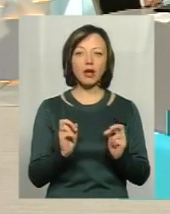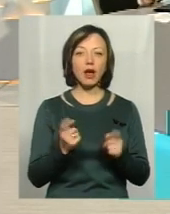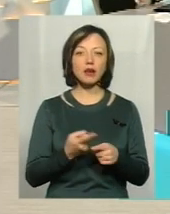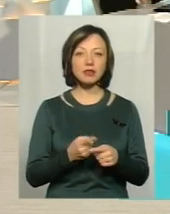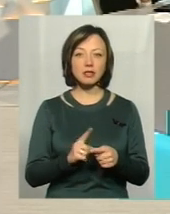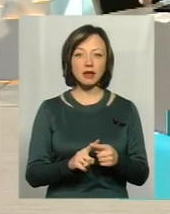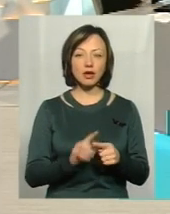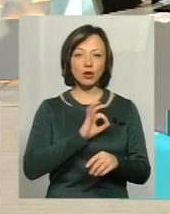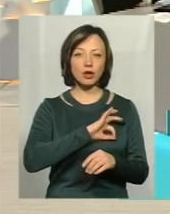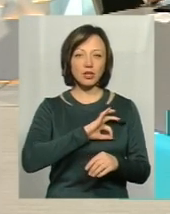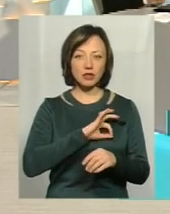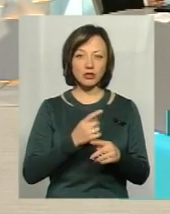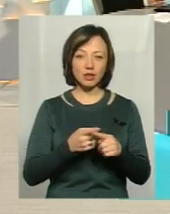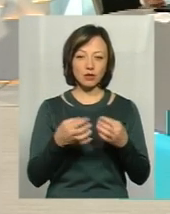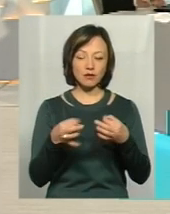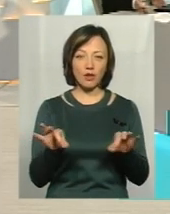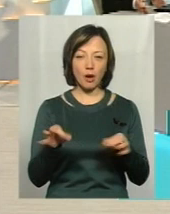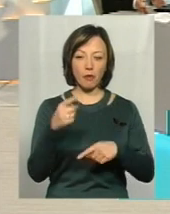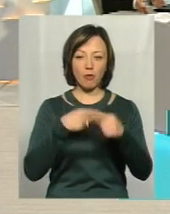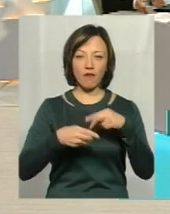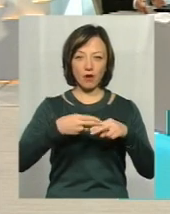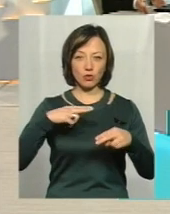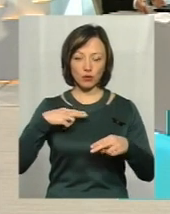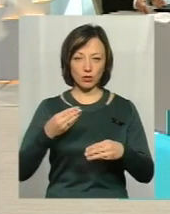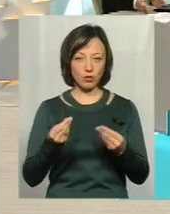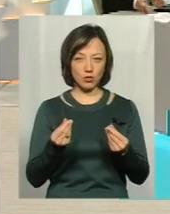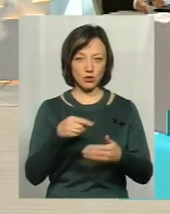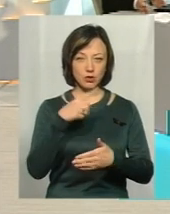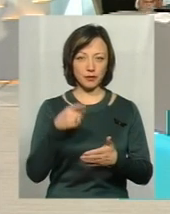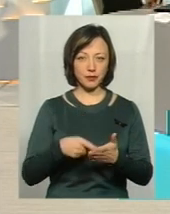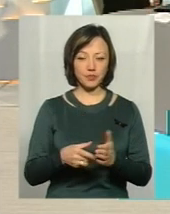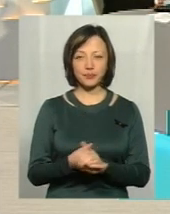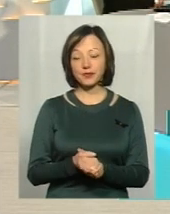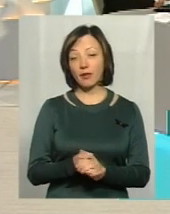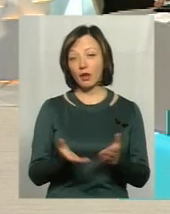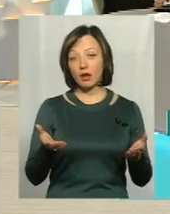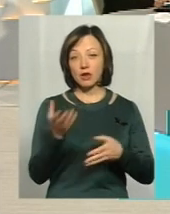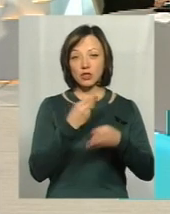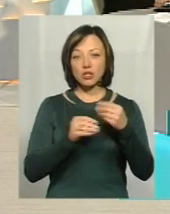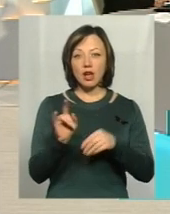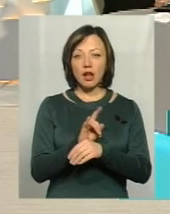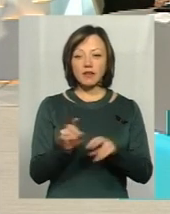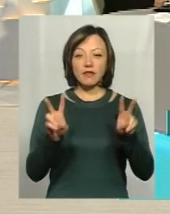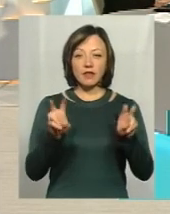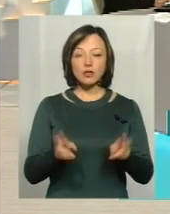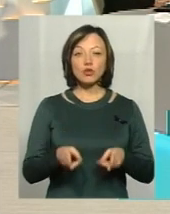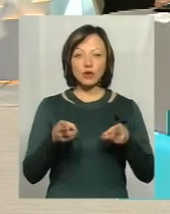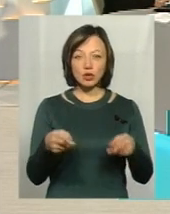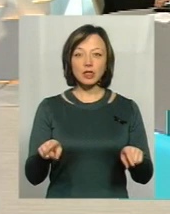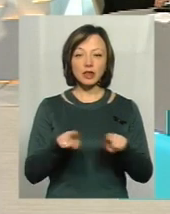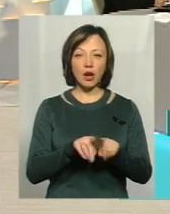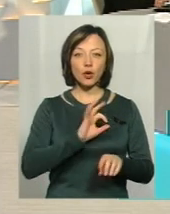юридично цей момент дозволяє повернути потім кошти? Ну, шахрайство – це саме той вид злочину, який так